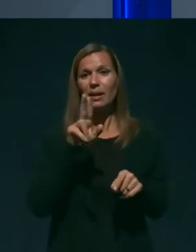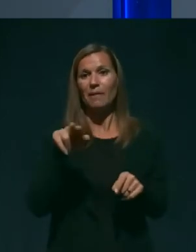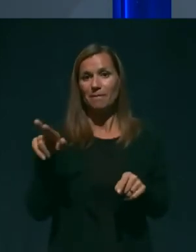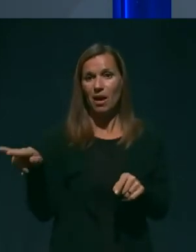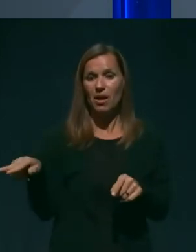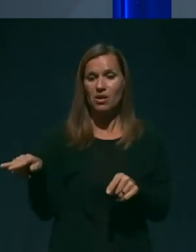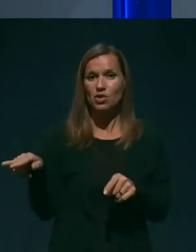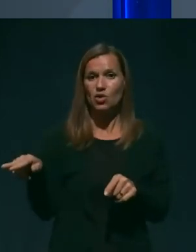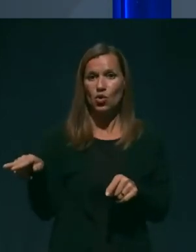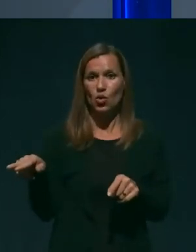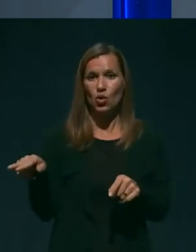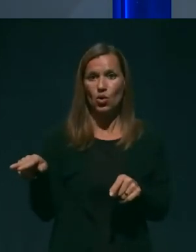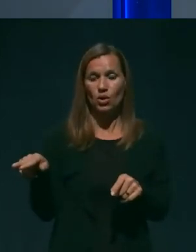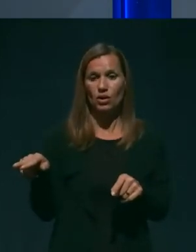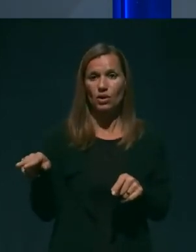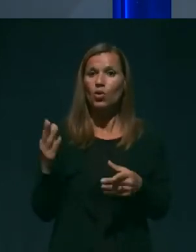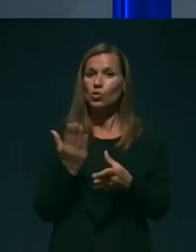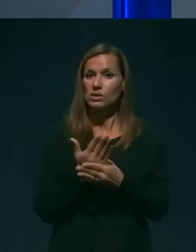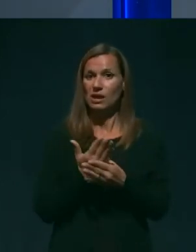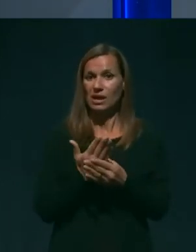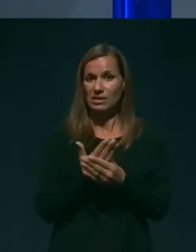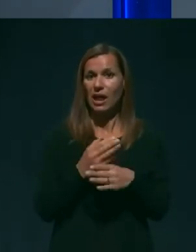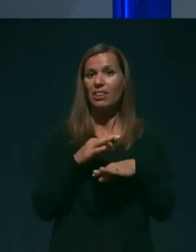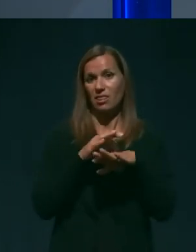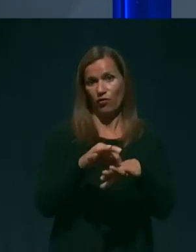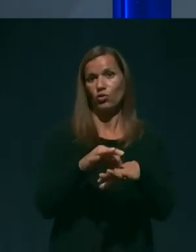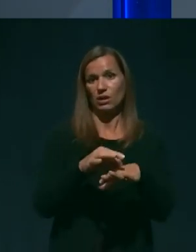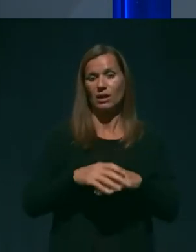ustrezna navodila.